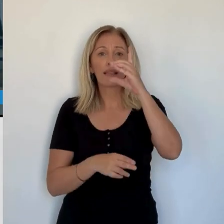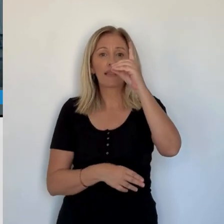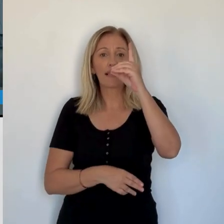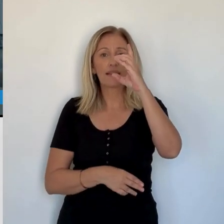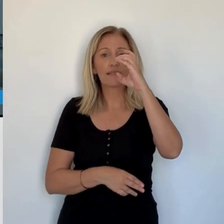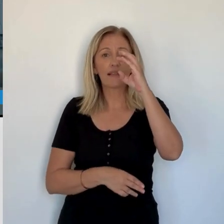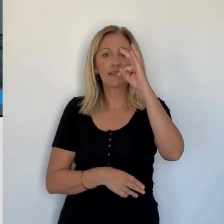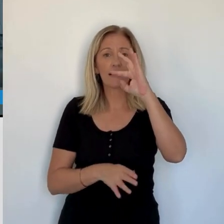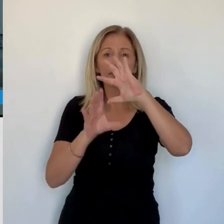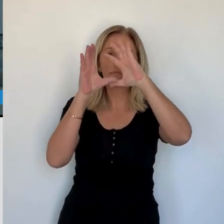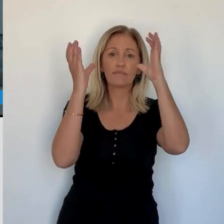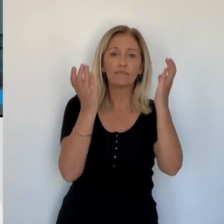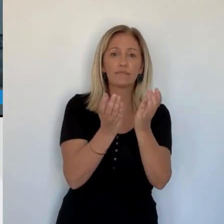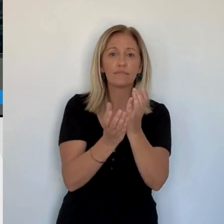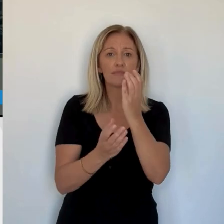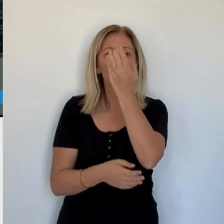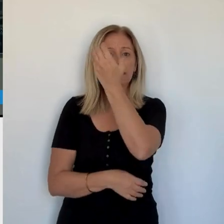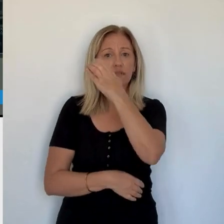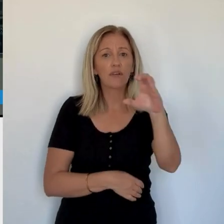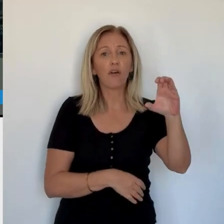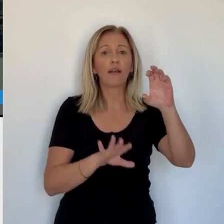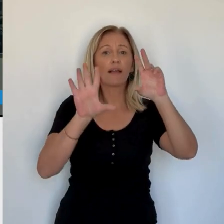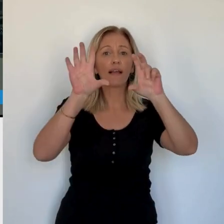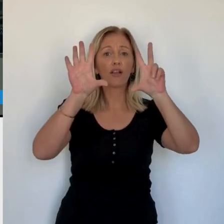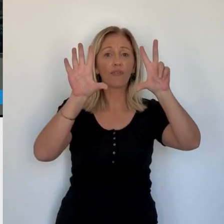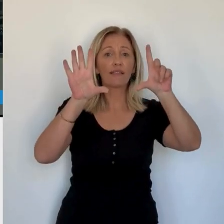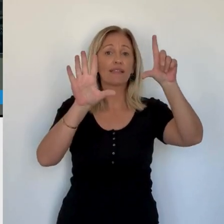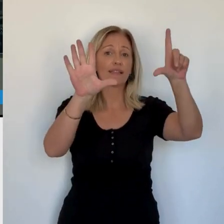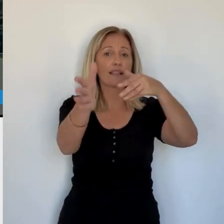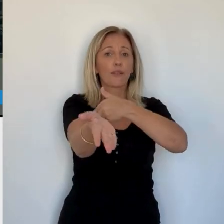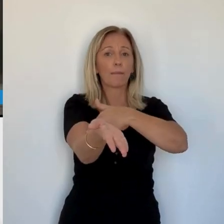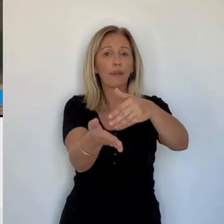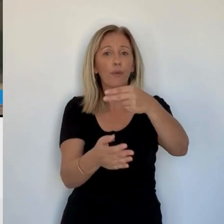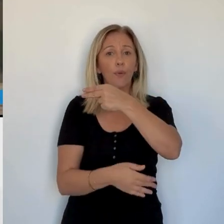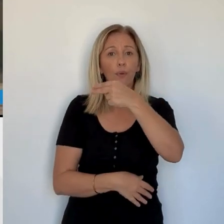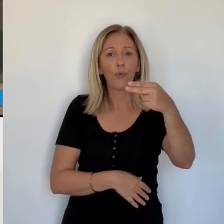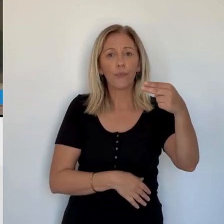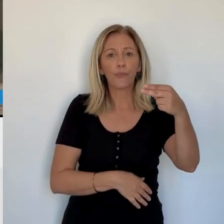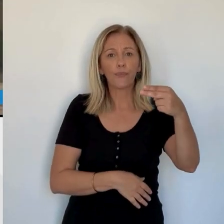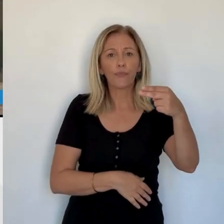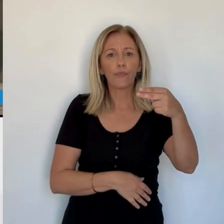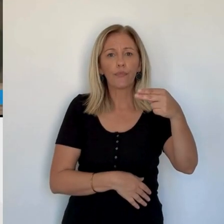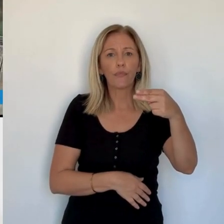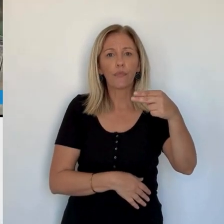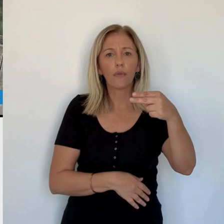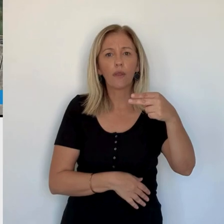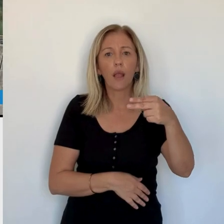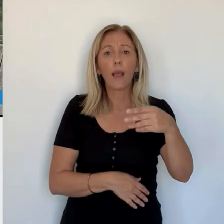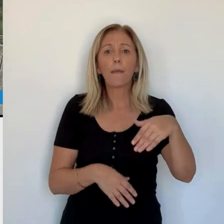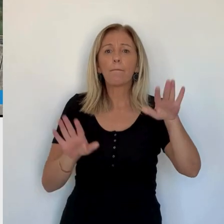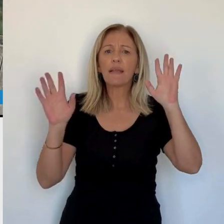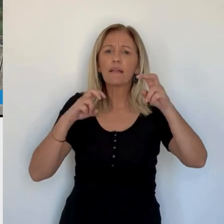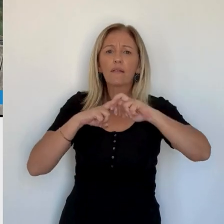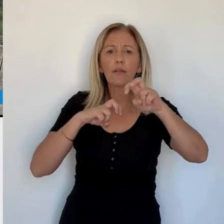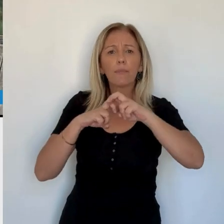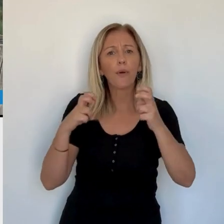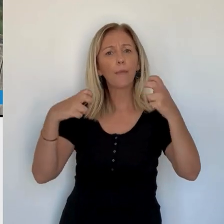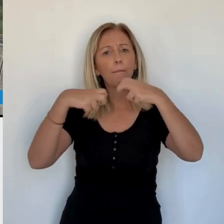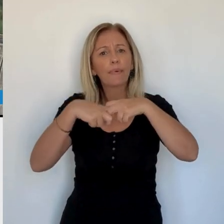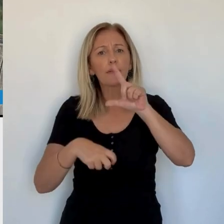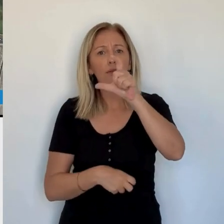quand les transports coûtent 230 millions d'euros par an, manquent donc plus de 40 millions d'euros. Si cette révaluation